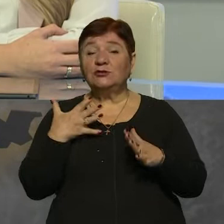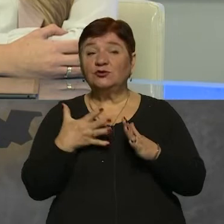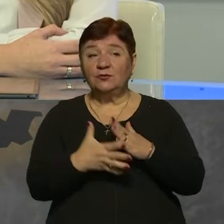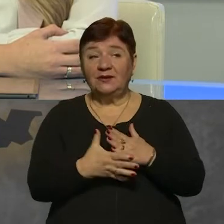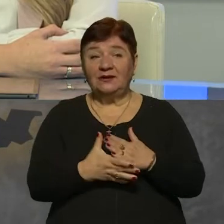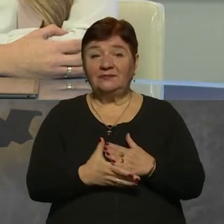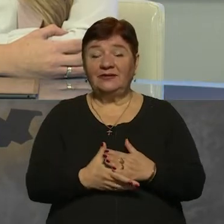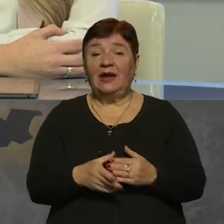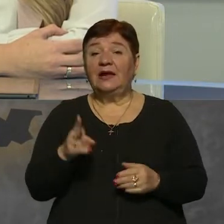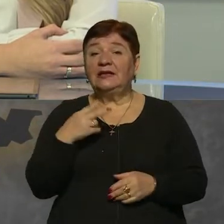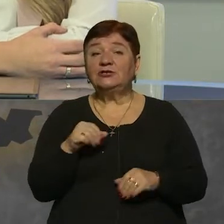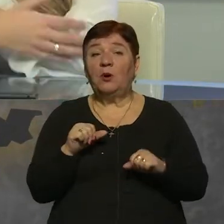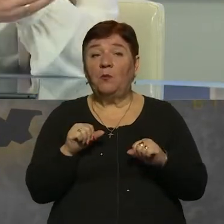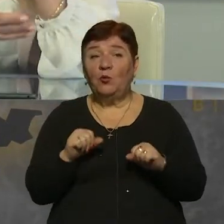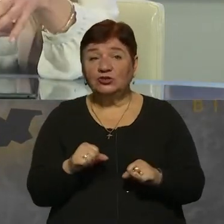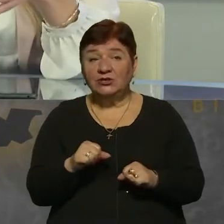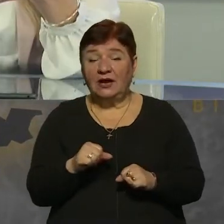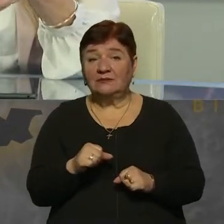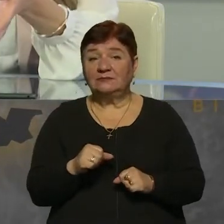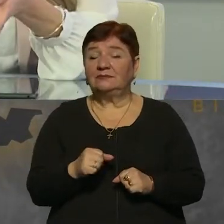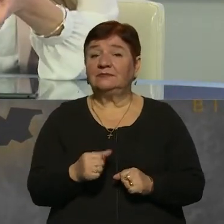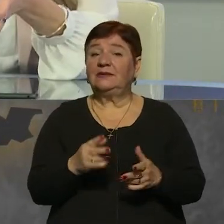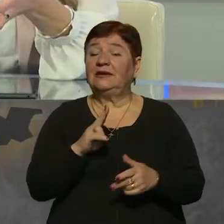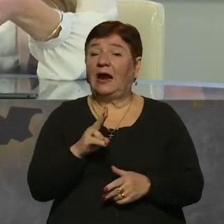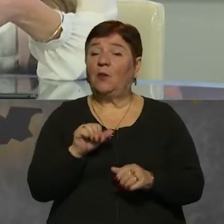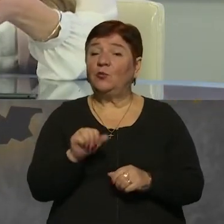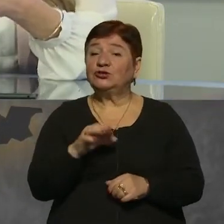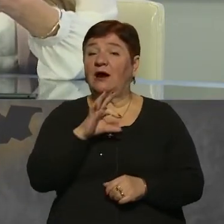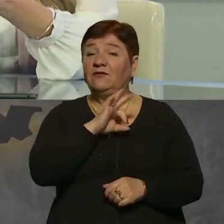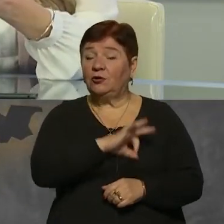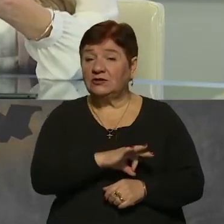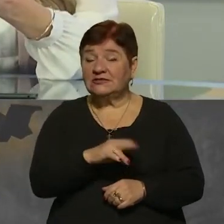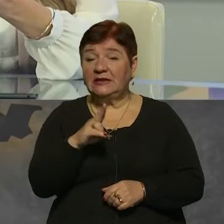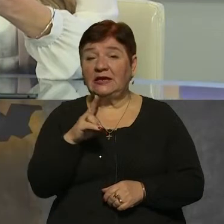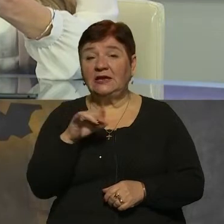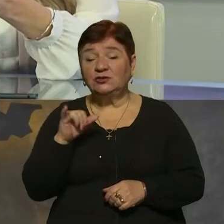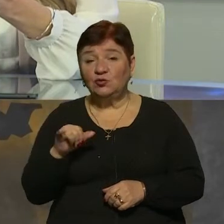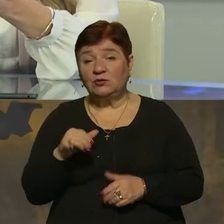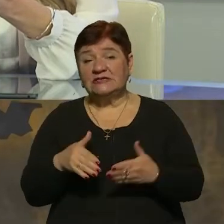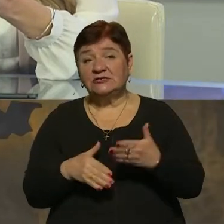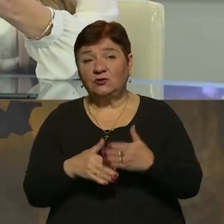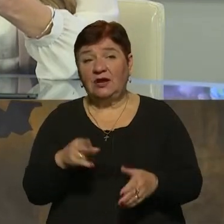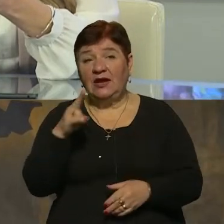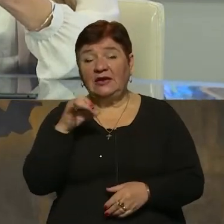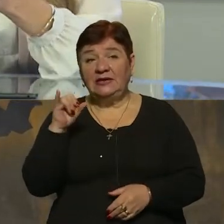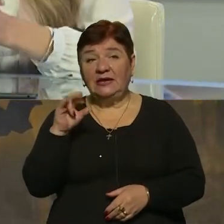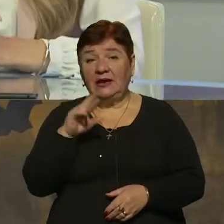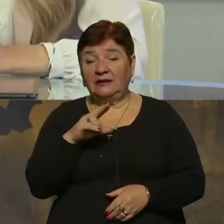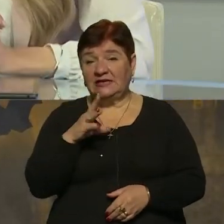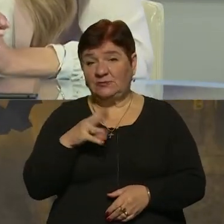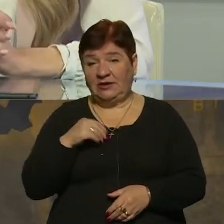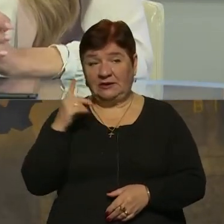Вас скажіть, де ж можна скачати або як можна використати цей застосунок на своїх телефонах?